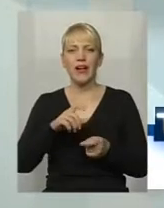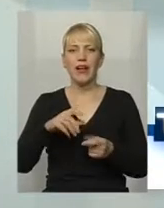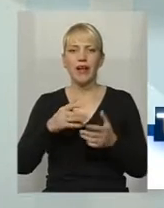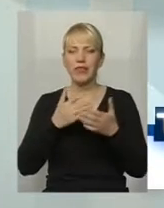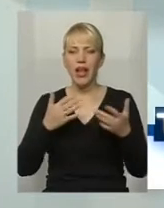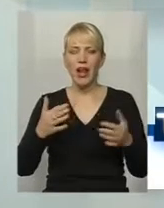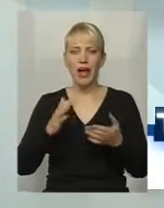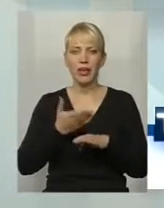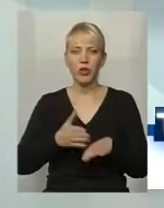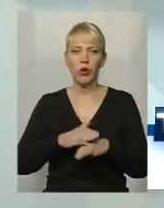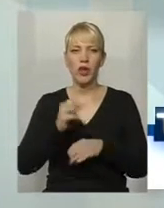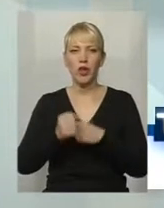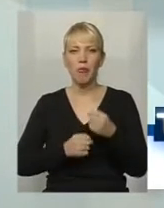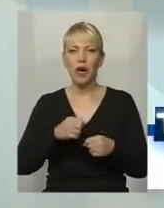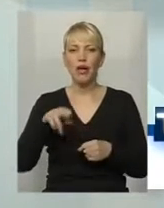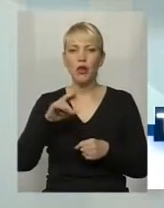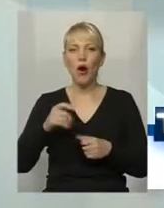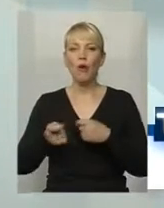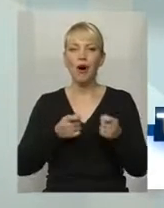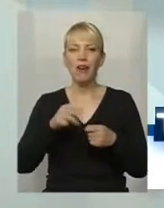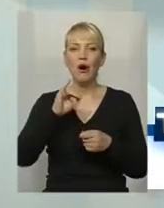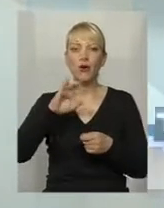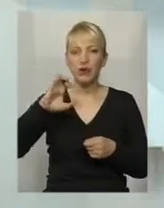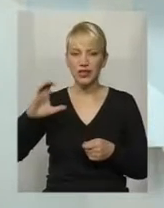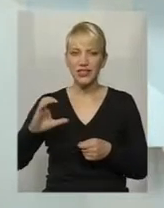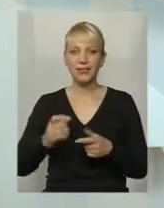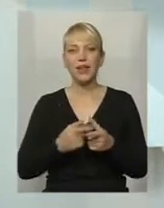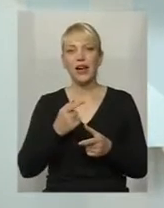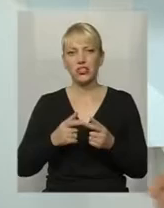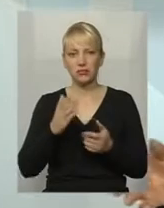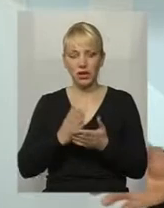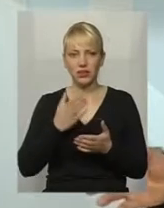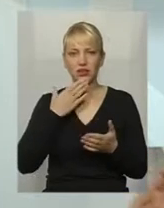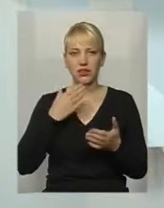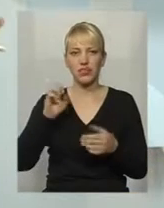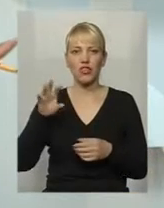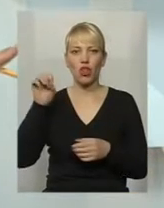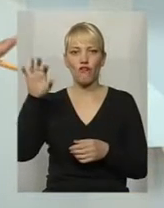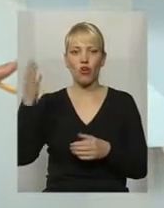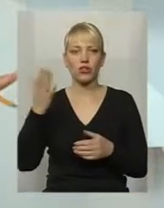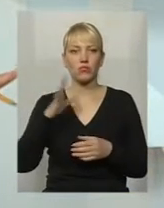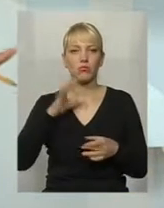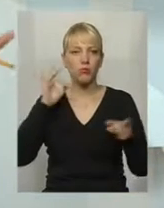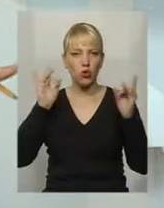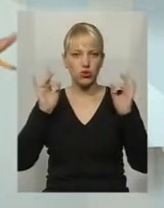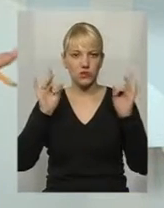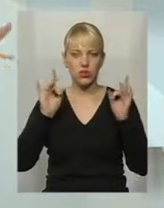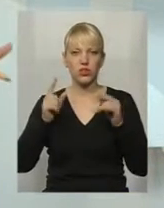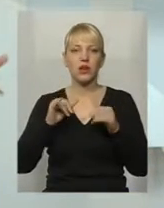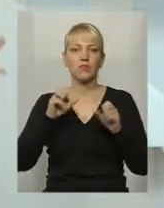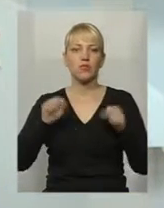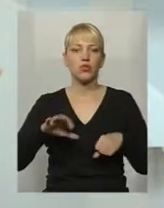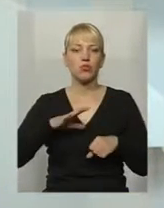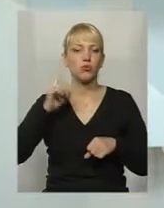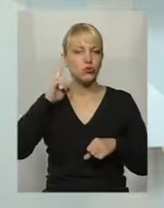правління, обласної організації ОТОСу. До речі, чи маєте світлофор, який би був озвучений, і можна було